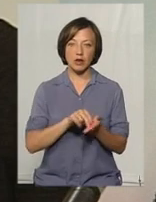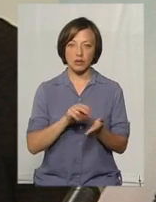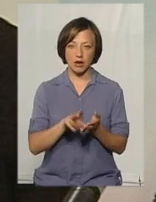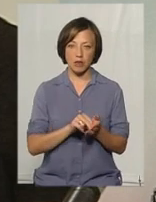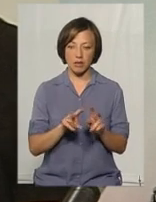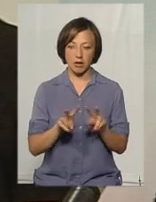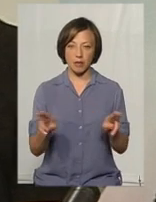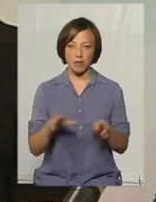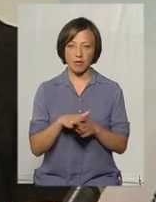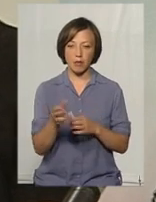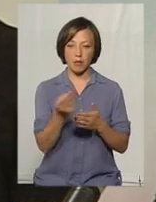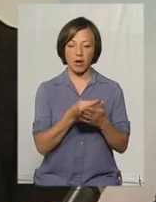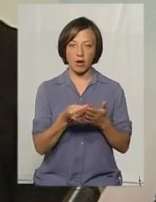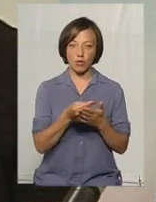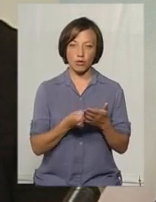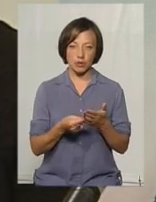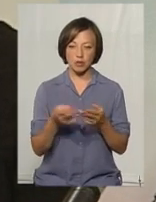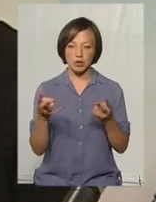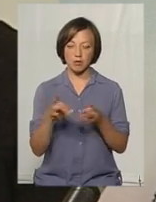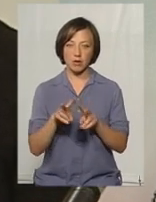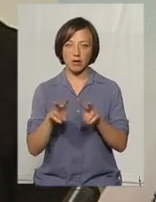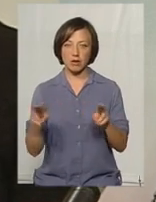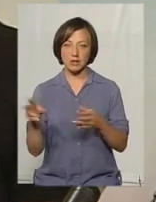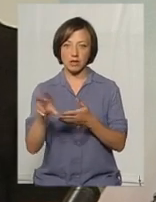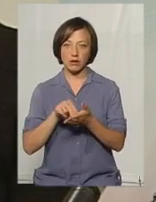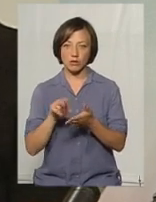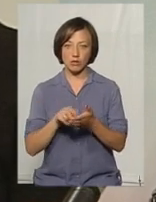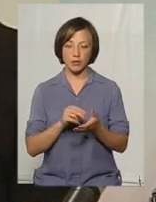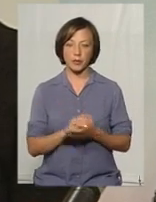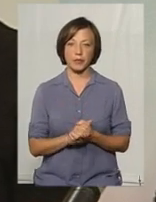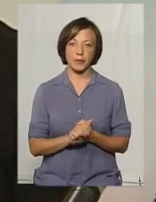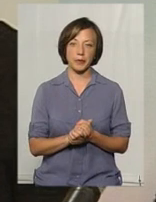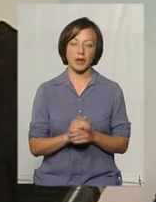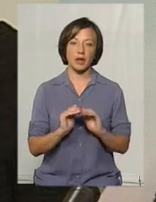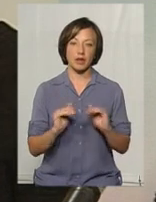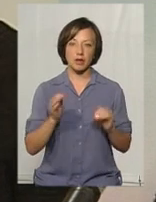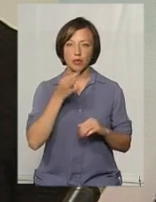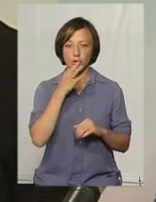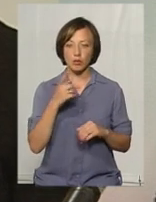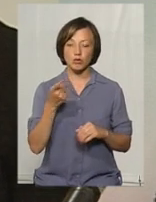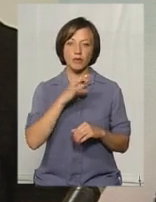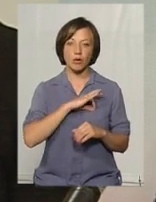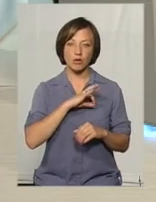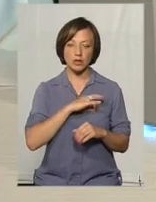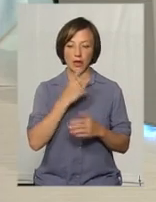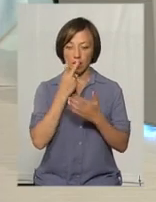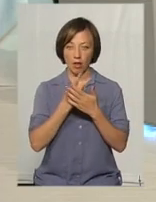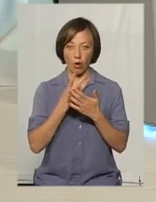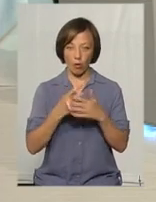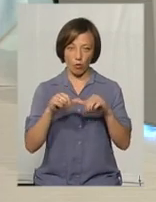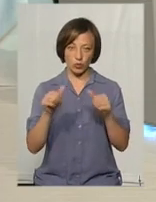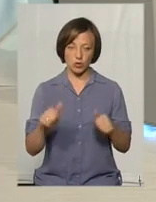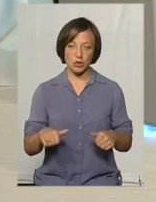Пропонується малюнок, його потрібно відтворити за зразком саме дитині. Дітям подобається, тому що використовується наочність.